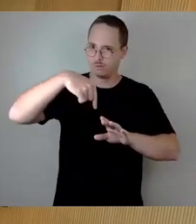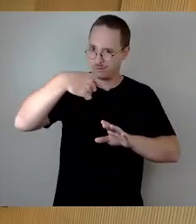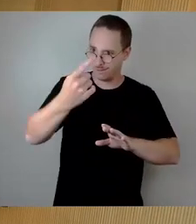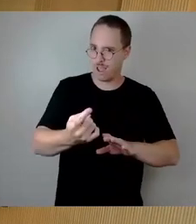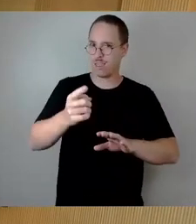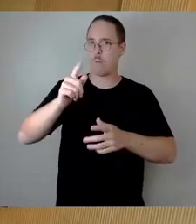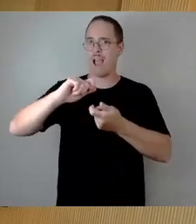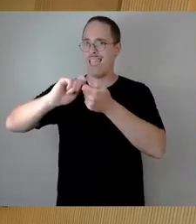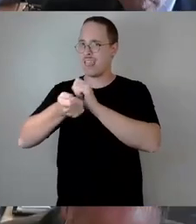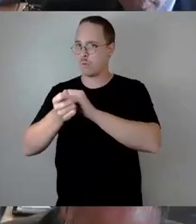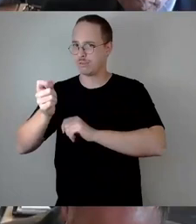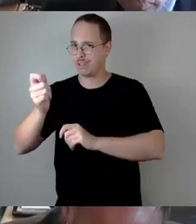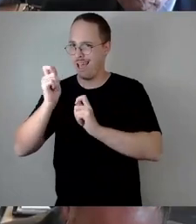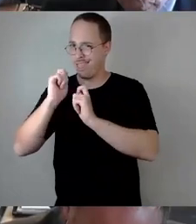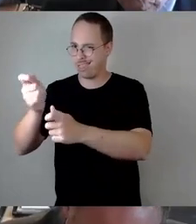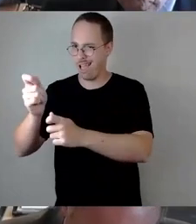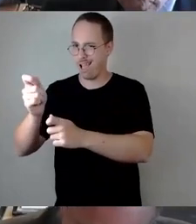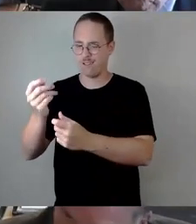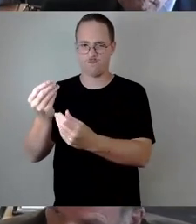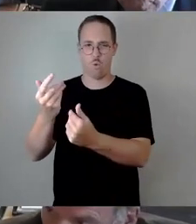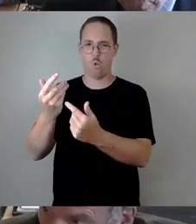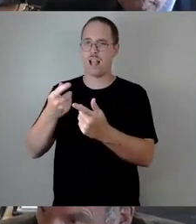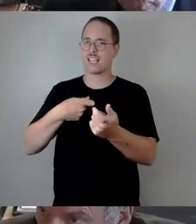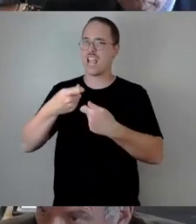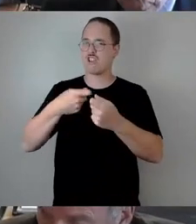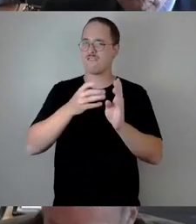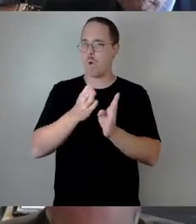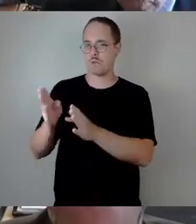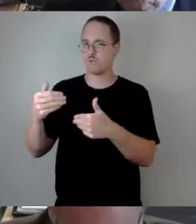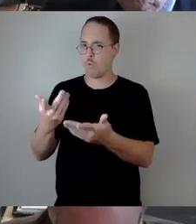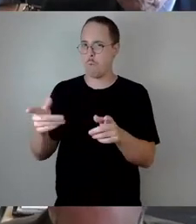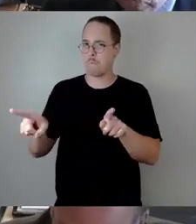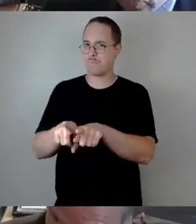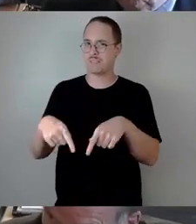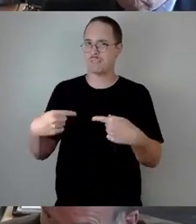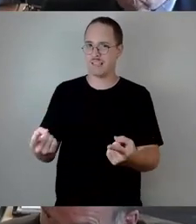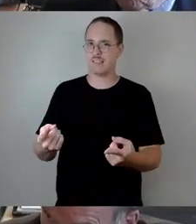der Geschäftsordnung. Und meines Wissens ist das auch kein zulässiger Geschäftsordnungsantrag laut Geschäftsordnung.